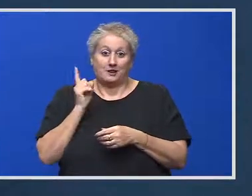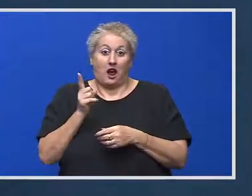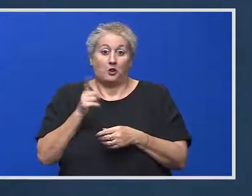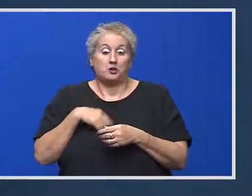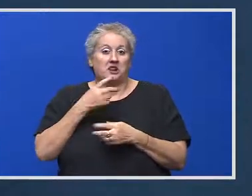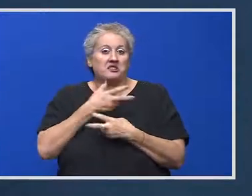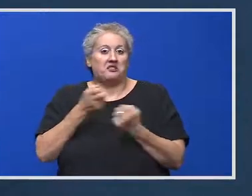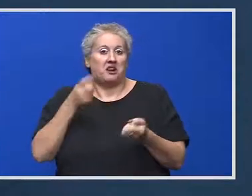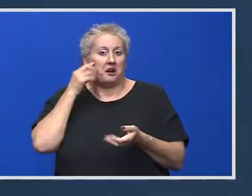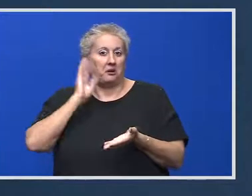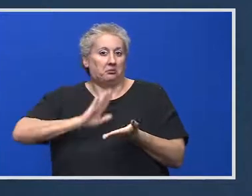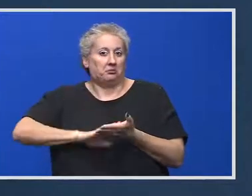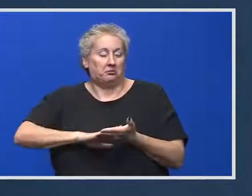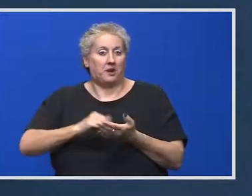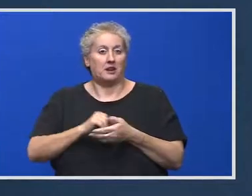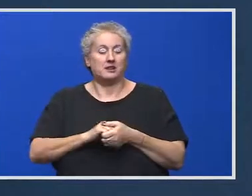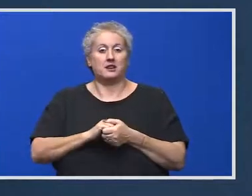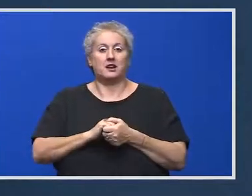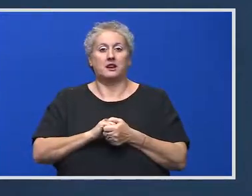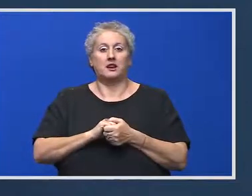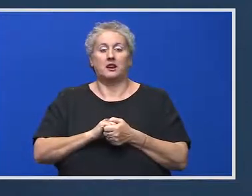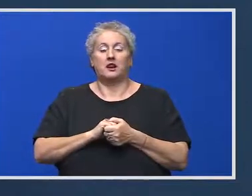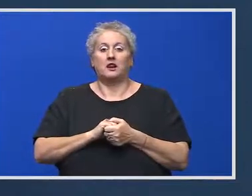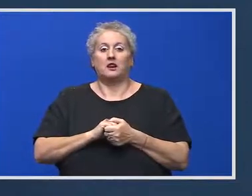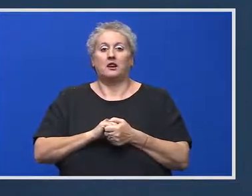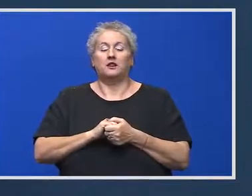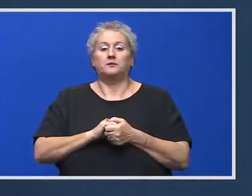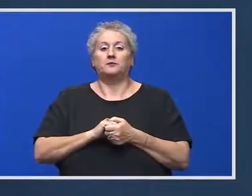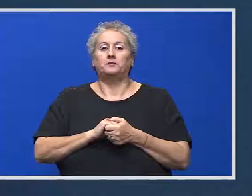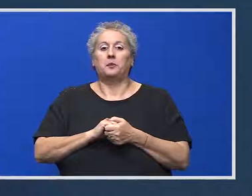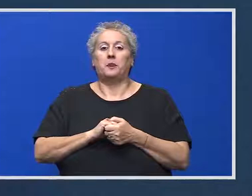imediat și fără niciun fel de dubiu.